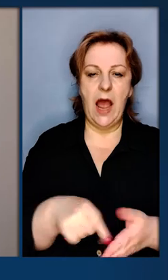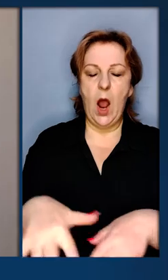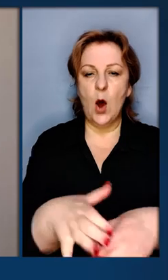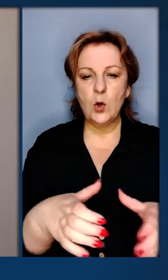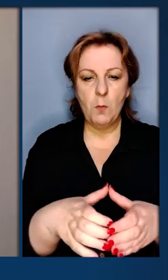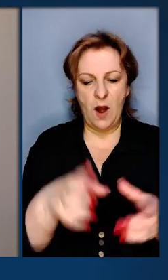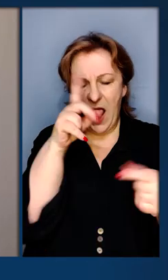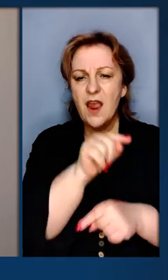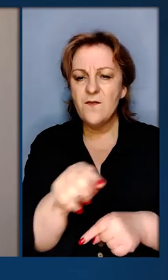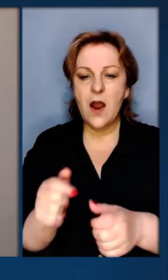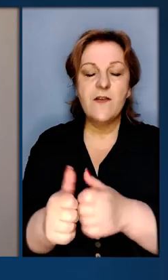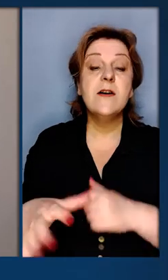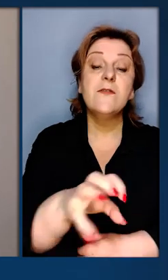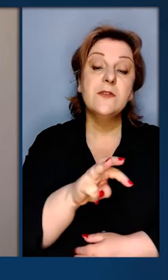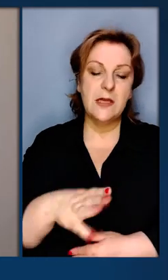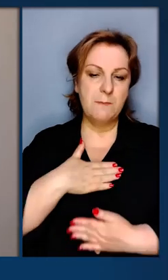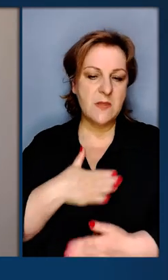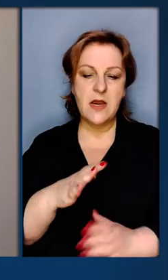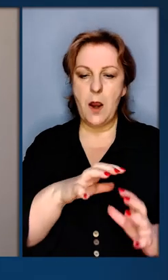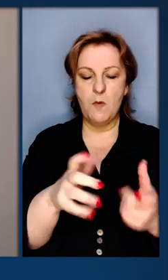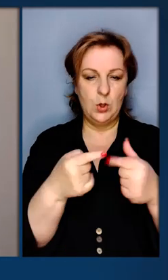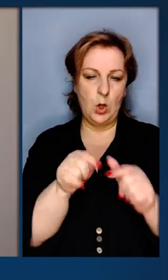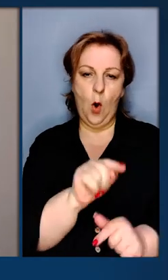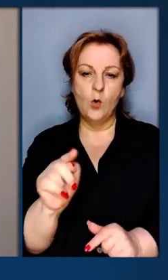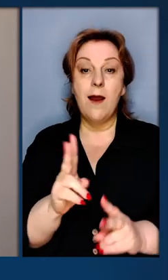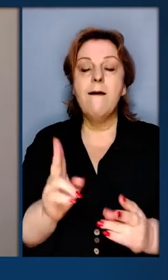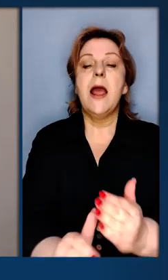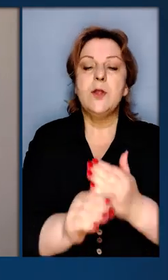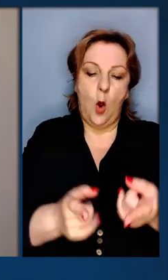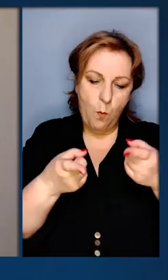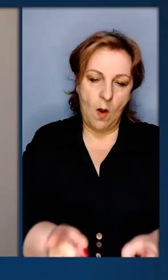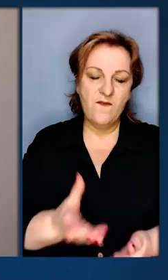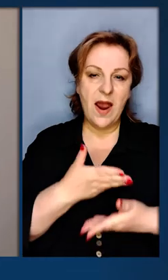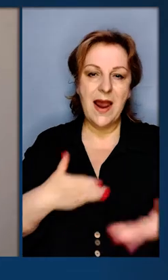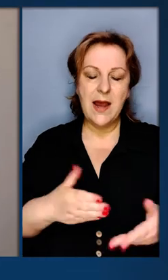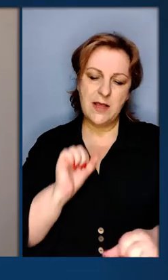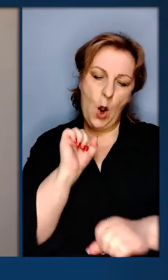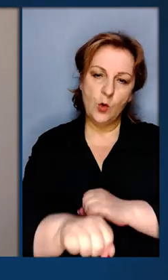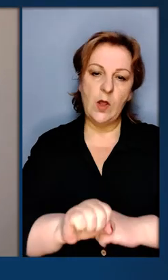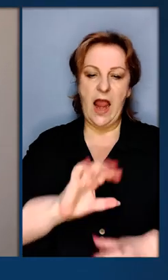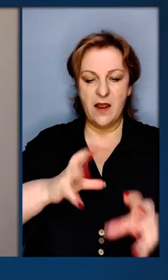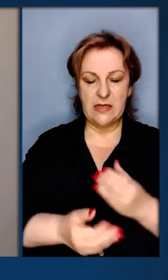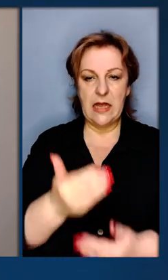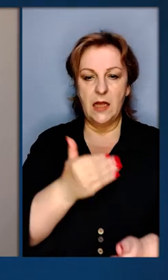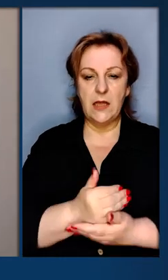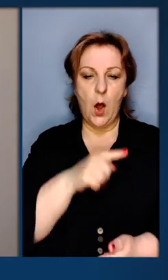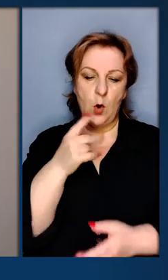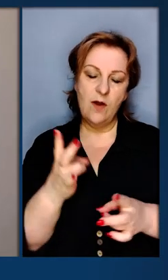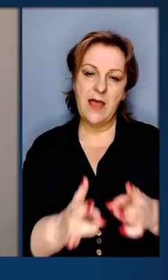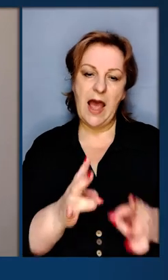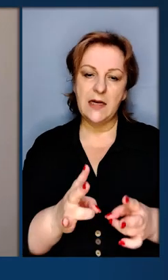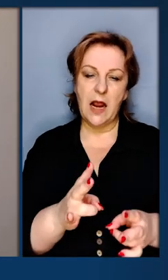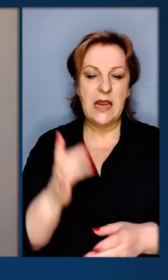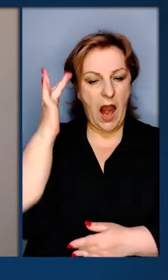містам і громадам в країнах, партнерах, усім міжнародним організаціям, які допомагають нам долати